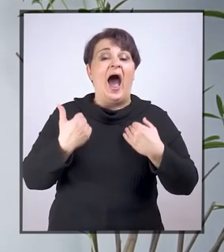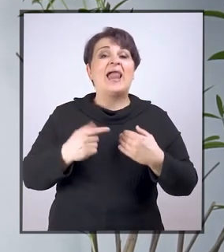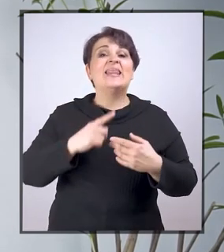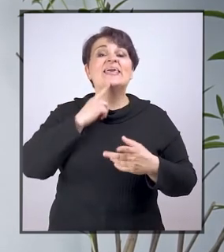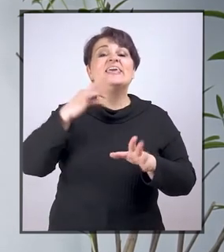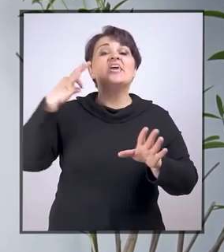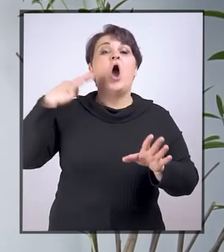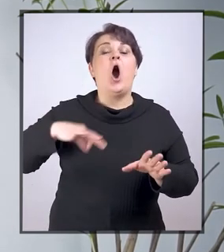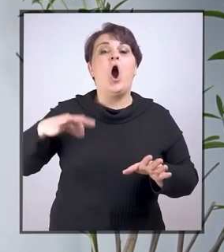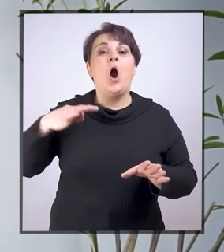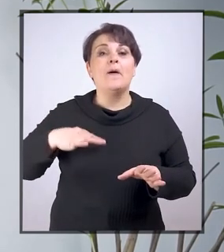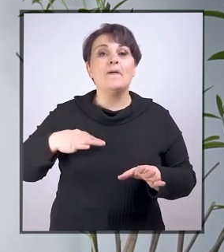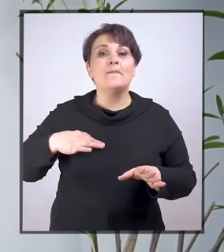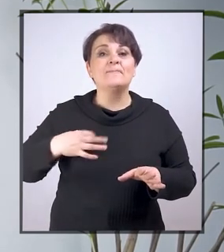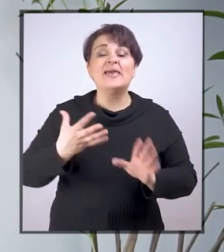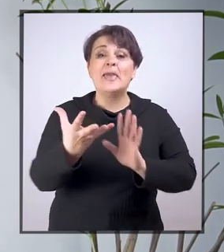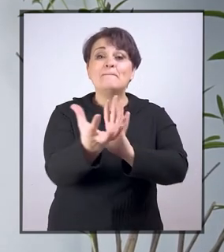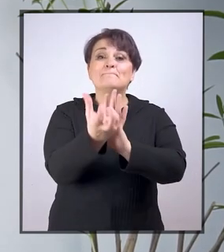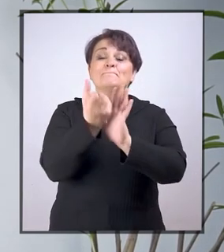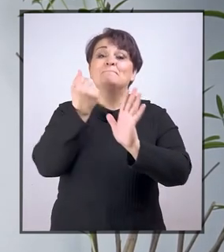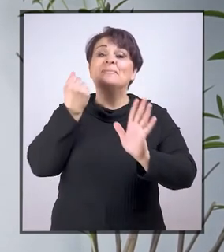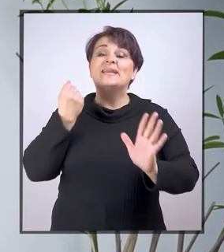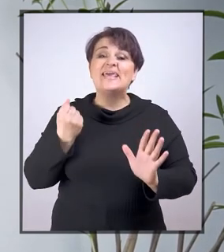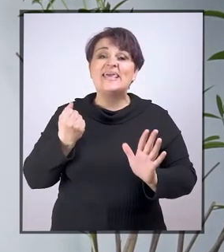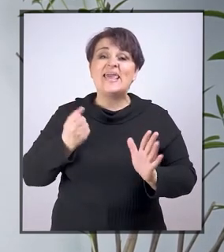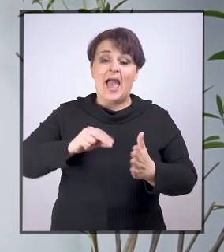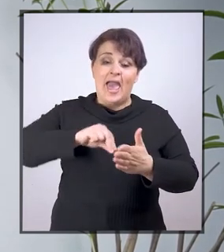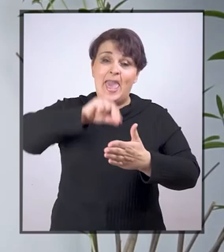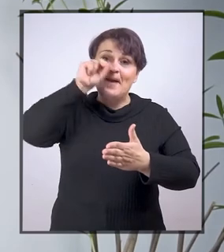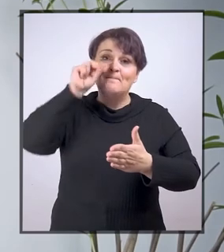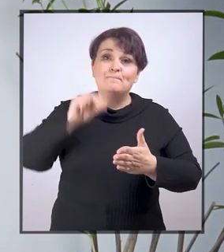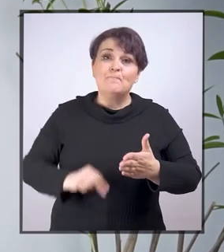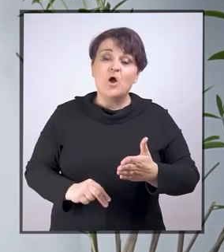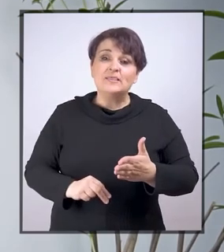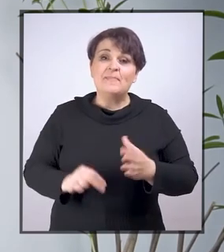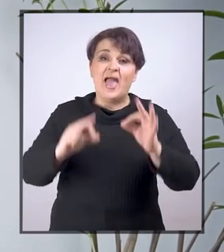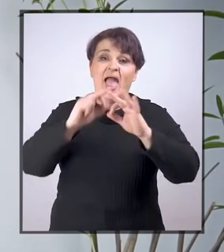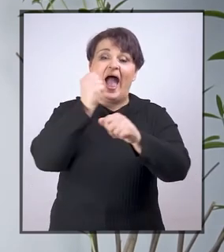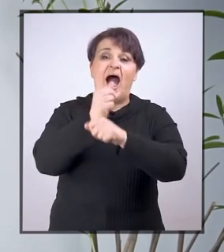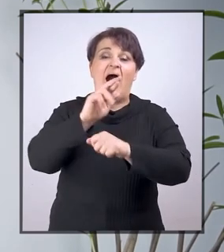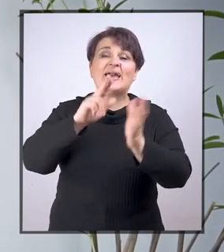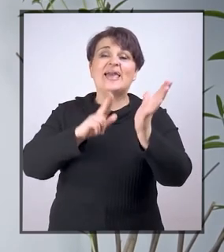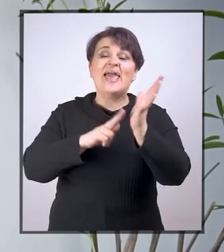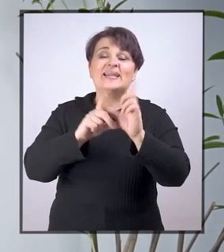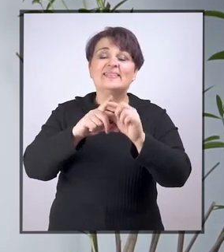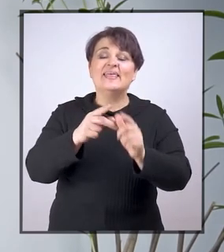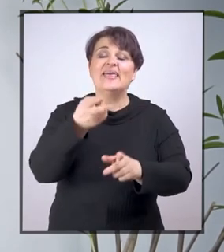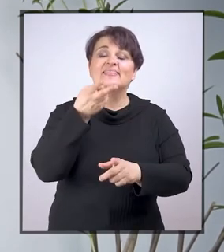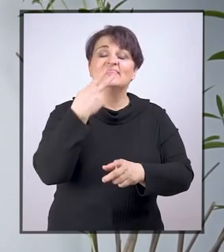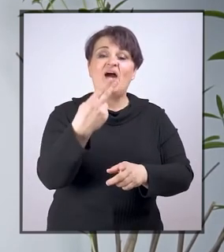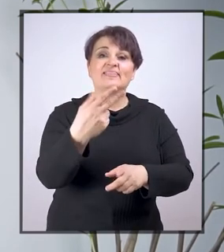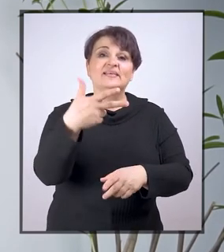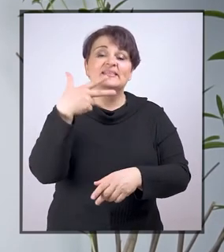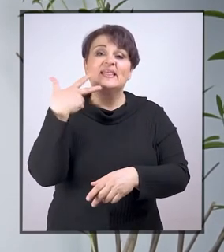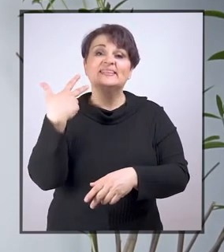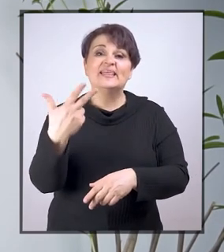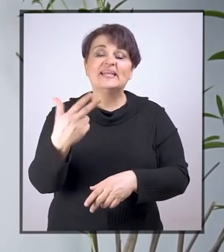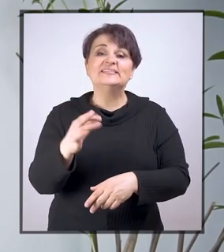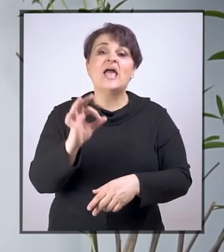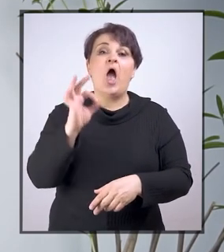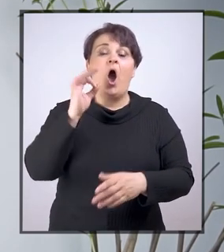i obaveze preuzete potpisivanjem Agende 20-30